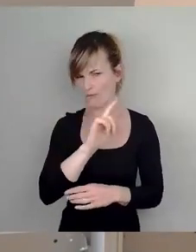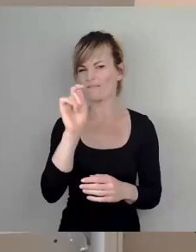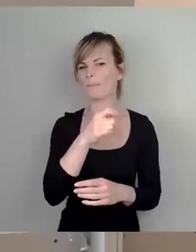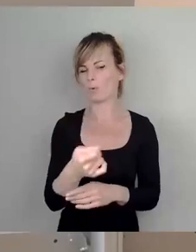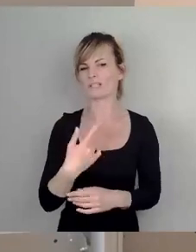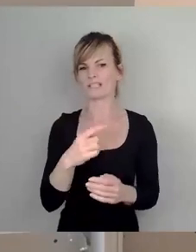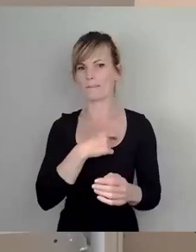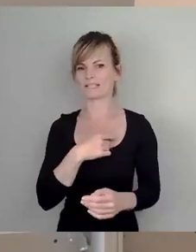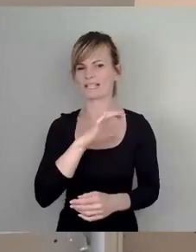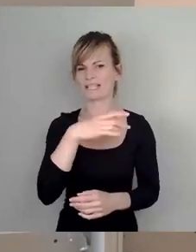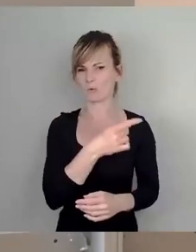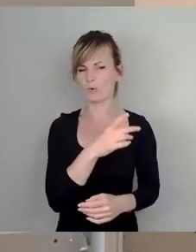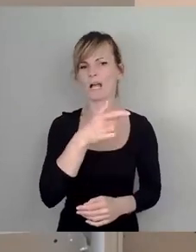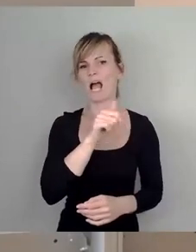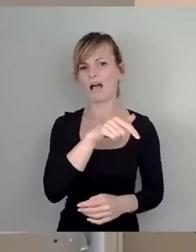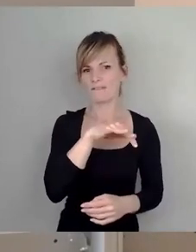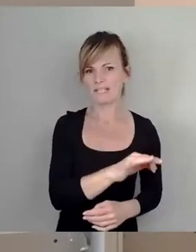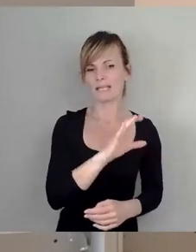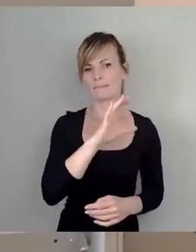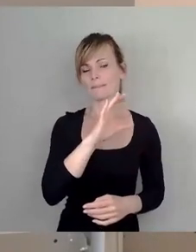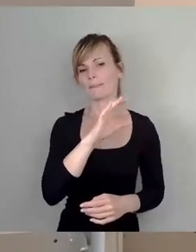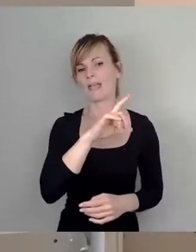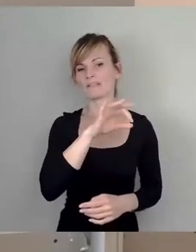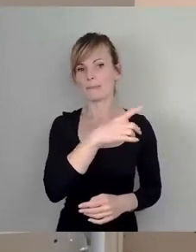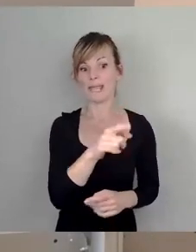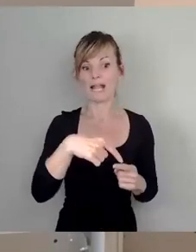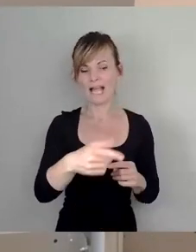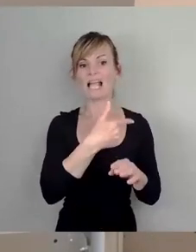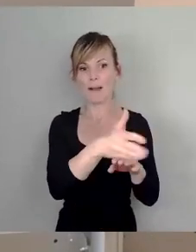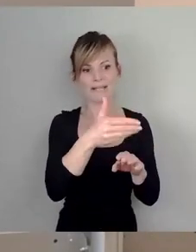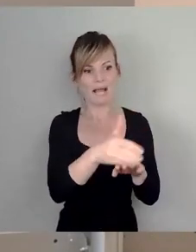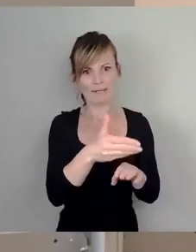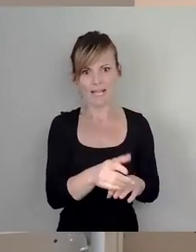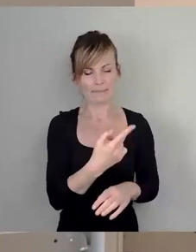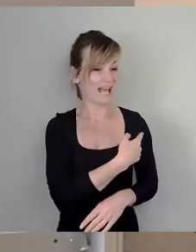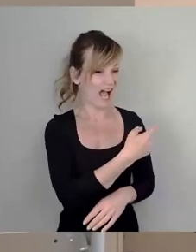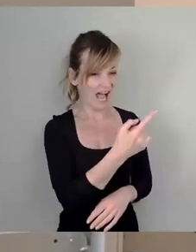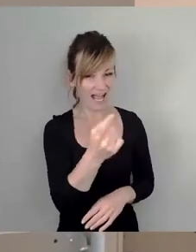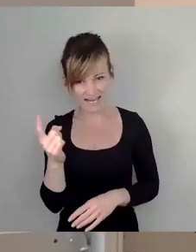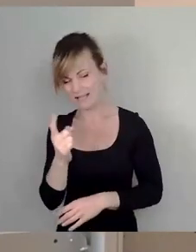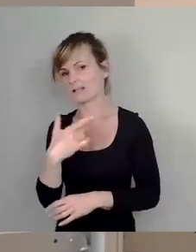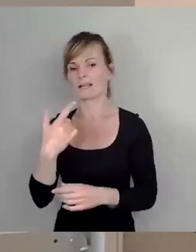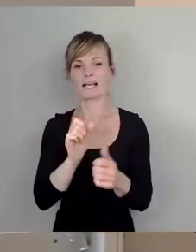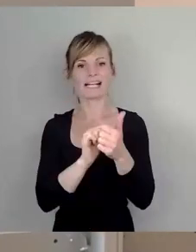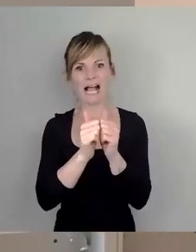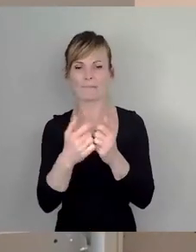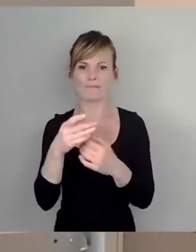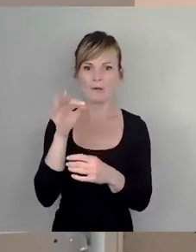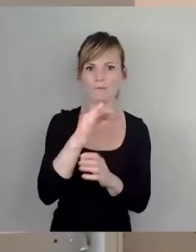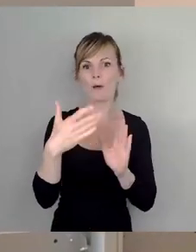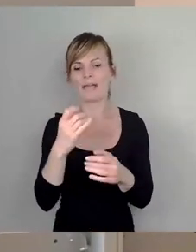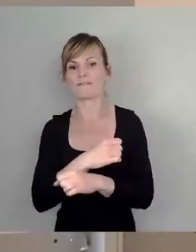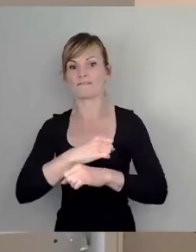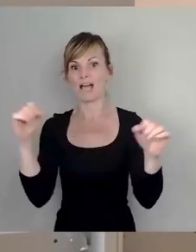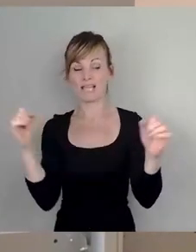CDU, FDP und AfD gleich das ablehnen werden. Wir werden hier gleich den Kampf für mehr Freiheit,